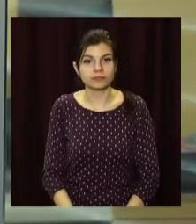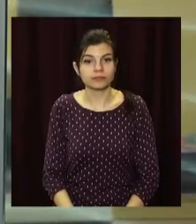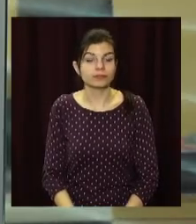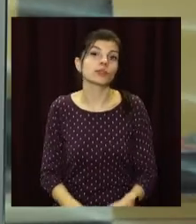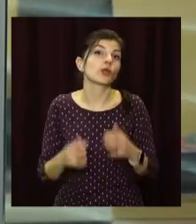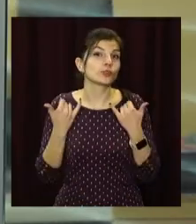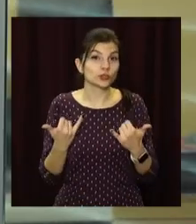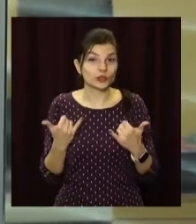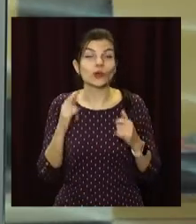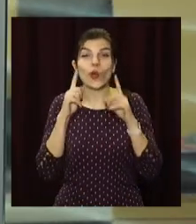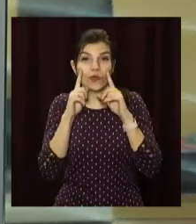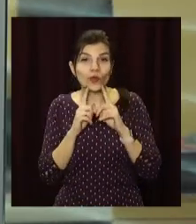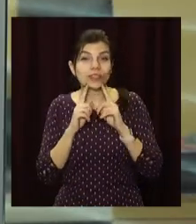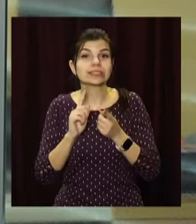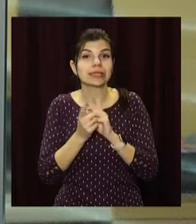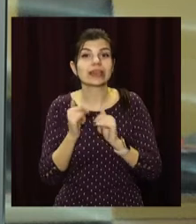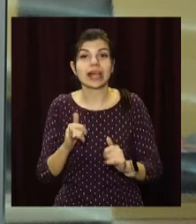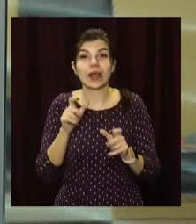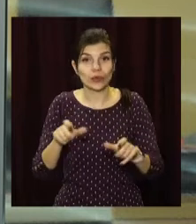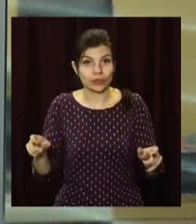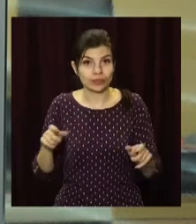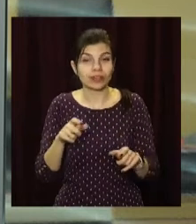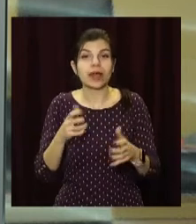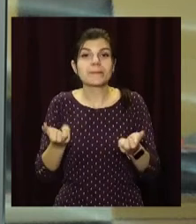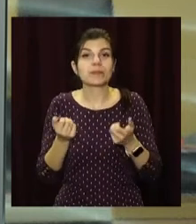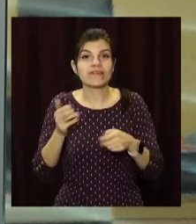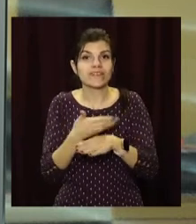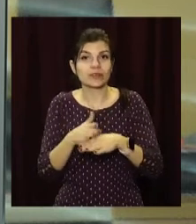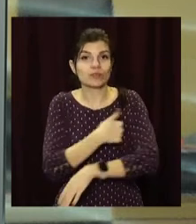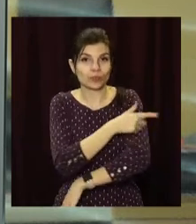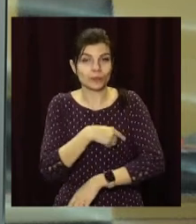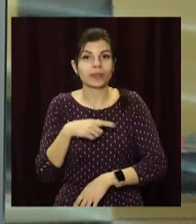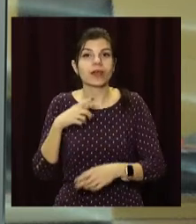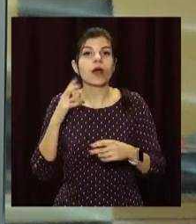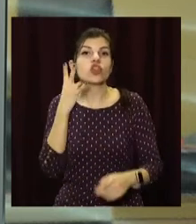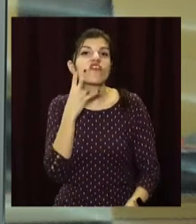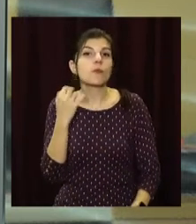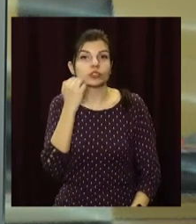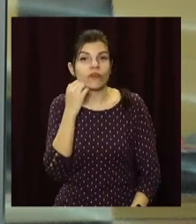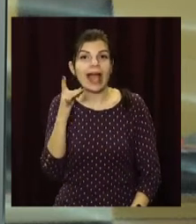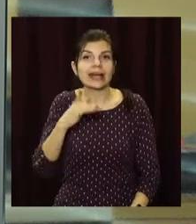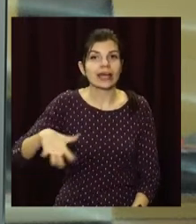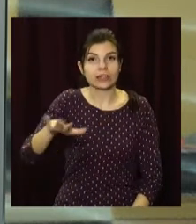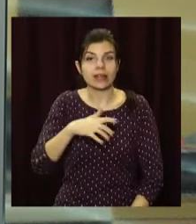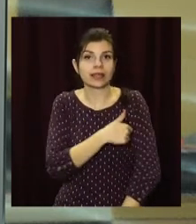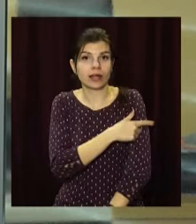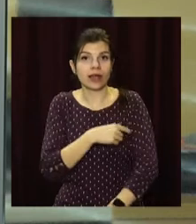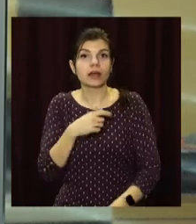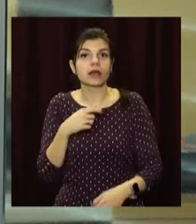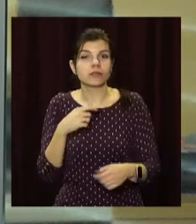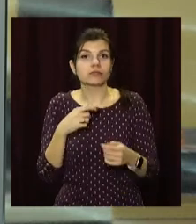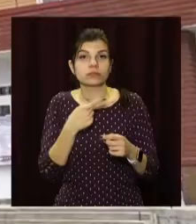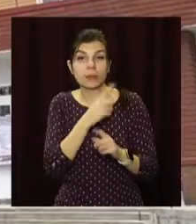Сучасним та комфортним стане для пацієнтів приймальне відділення Новомосковської регіональної лікарні інтенсивного лікування.